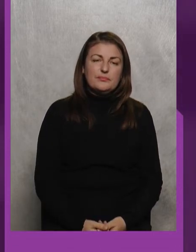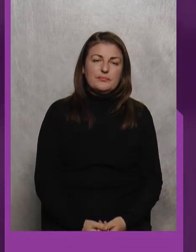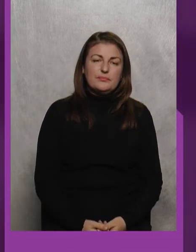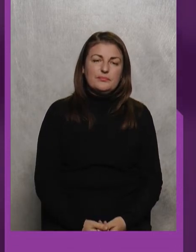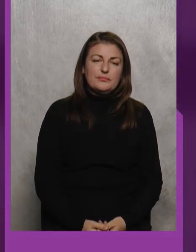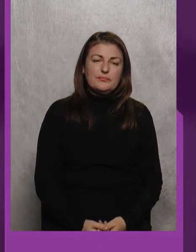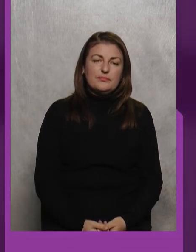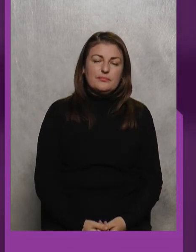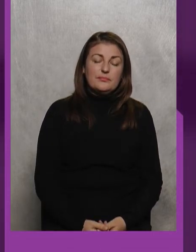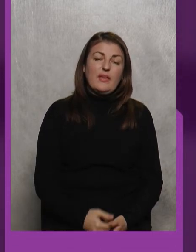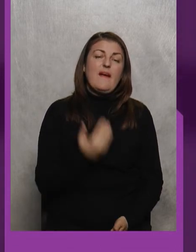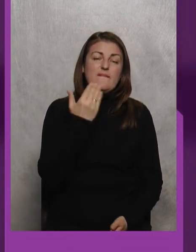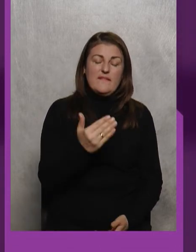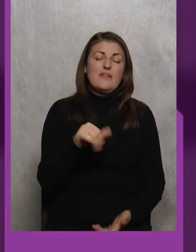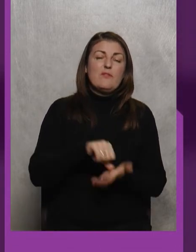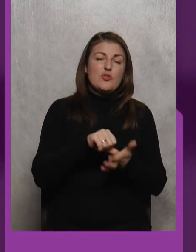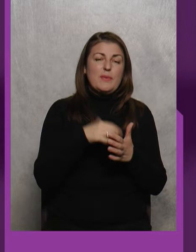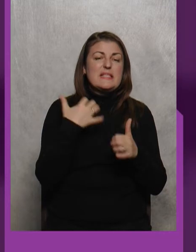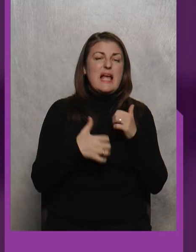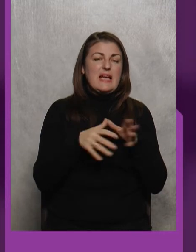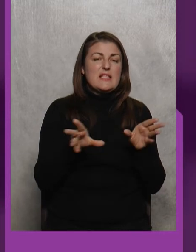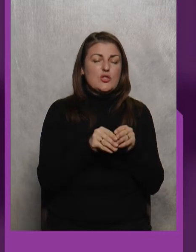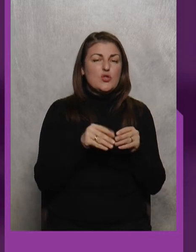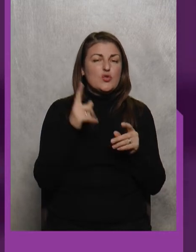Він висупав серед здорових